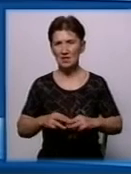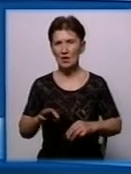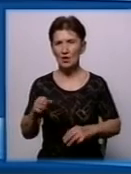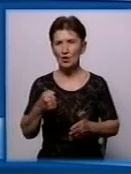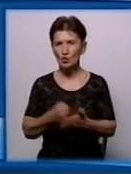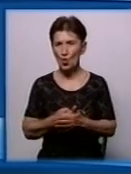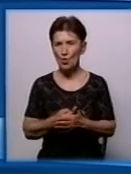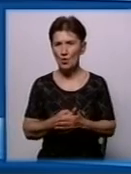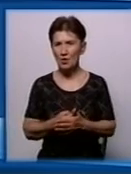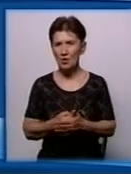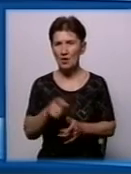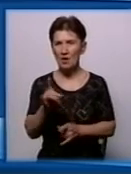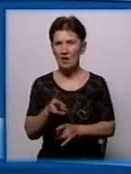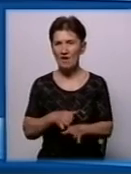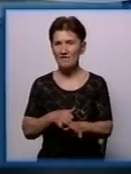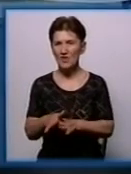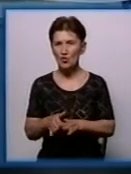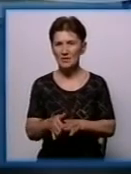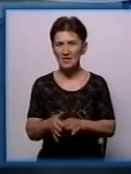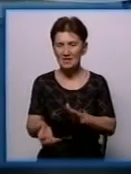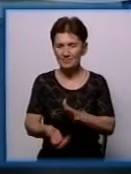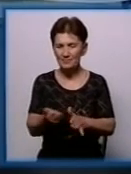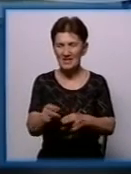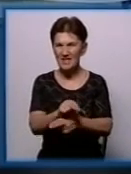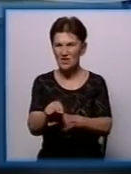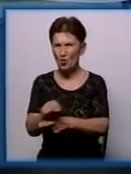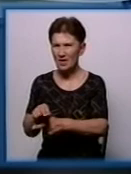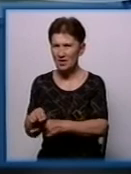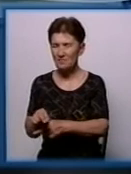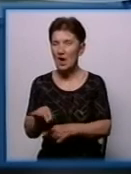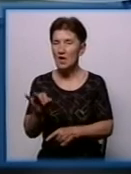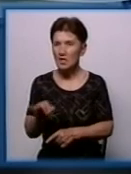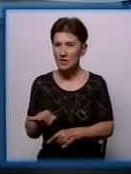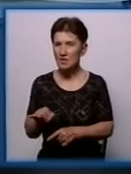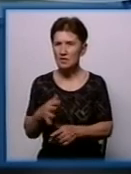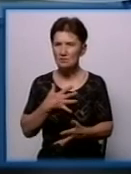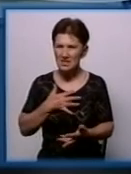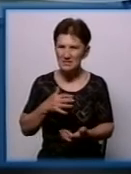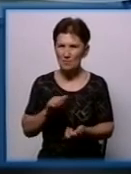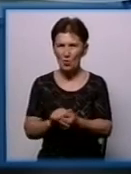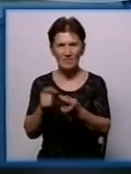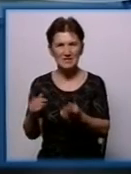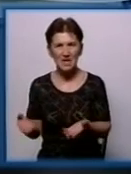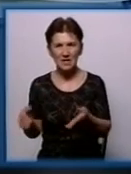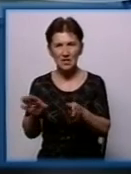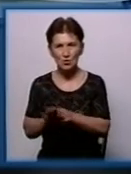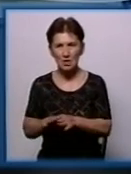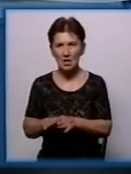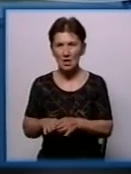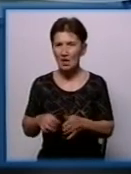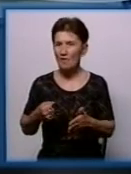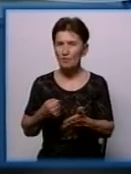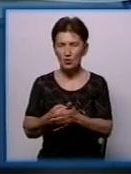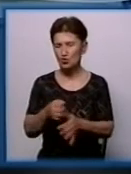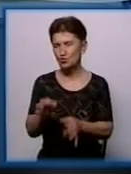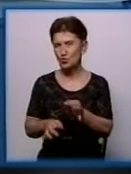виконання недоліків, і жорстоко, принципово закриття об'єктів, позови до суду. Тим